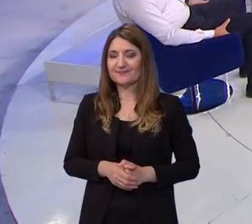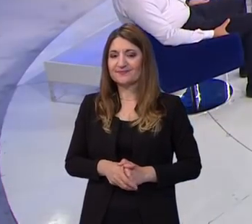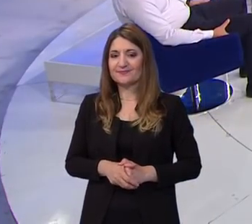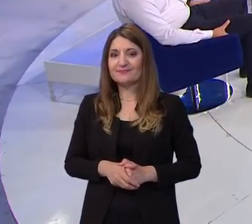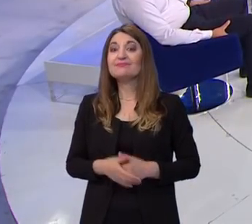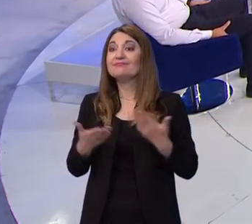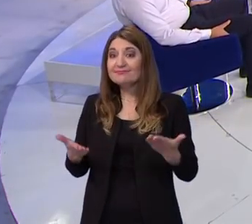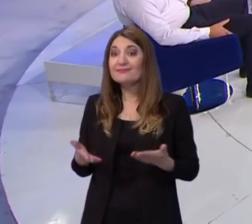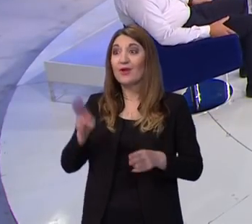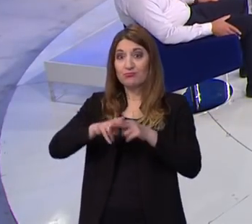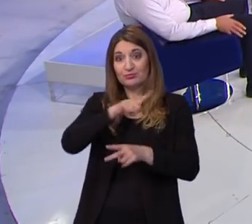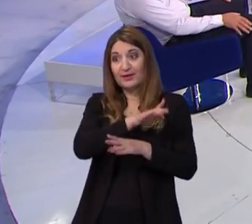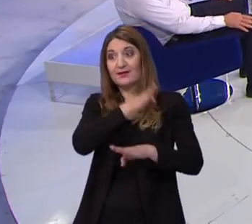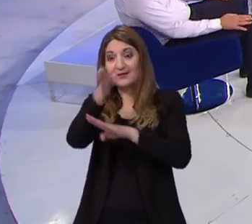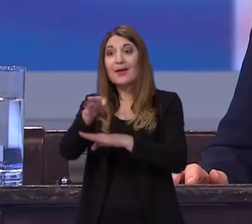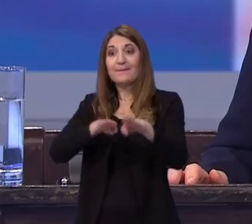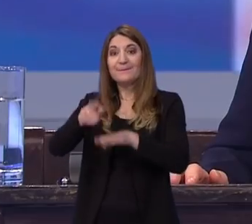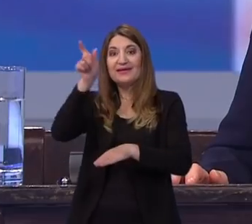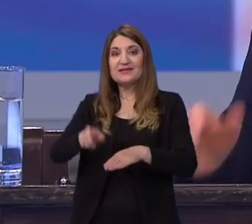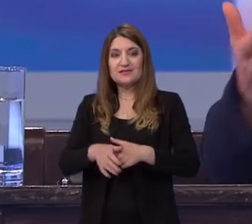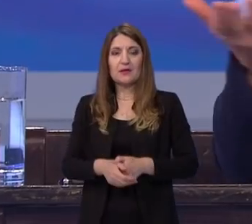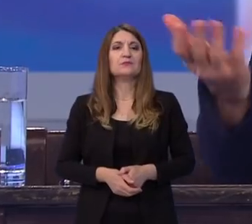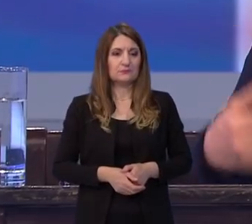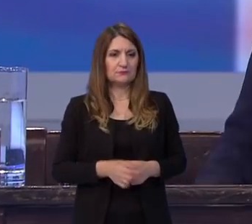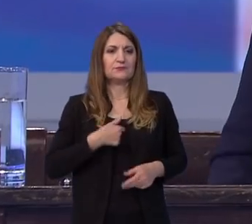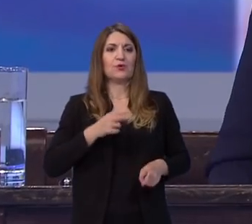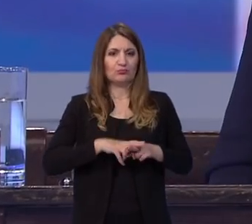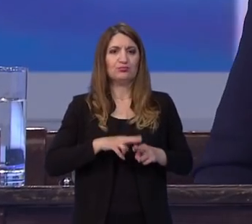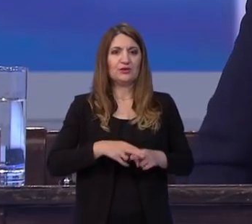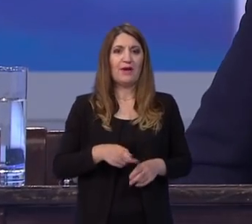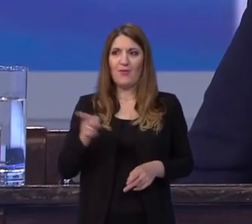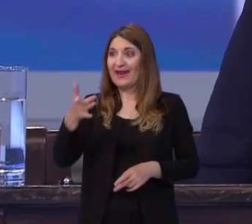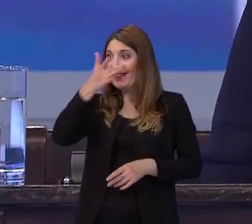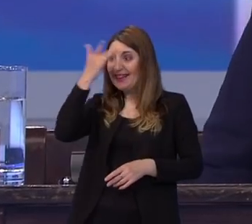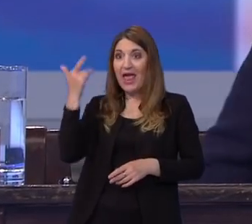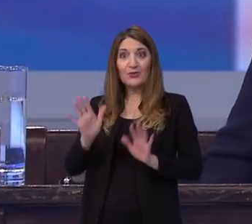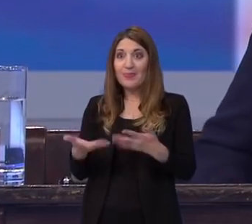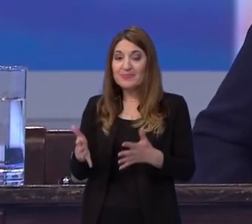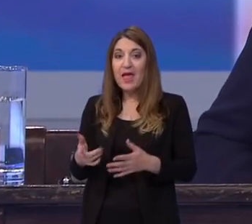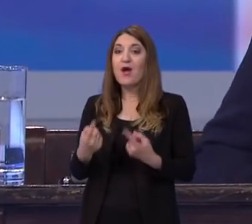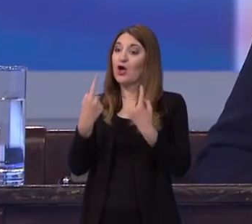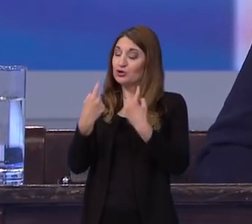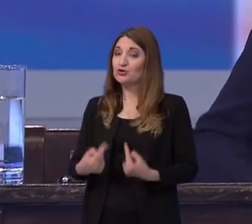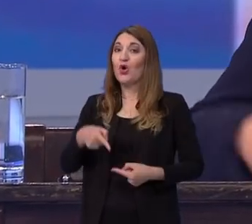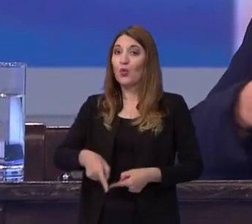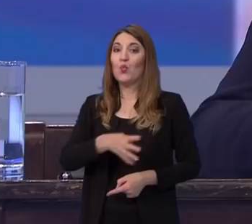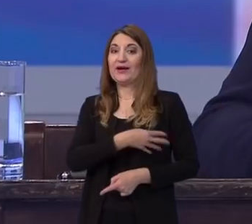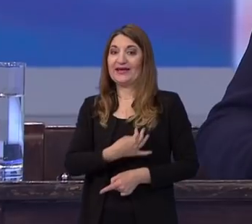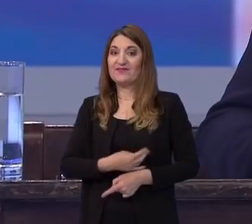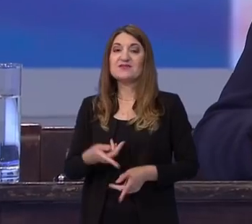Svi ćete ih posjetiti. Sa zadovoljstvom. Mislim, oni zaista svoje ljeto neće imati, a ostaju u Hrvatskoj.